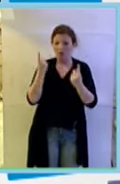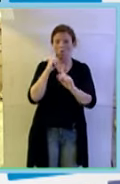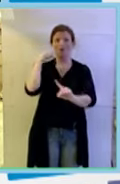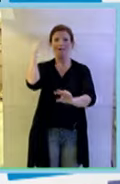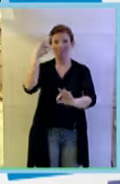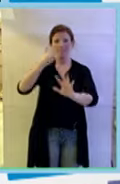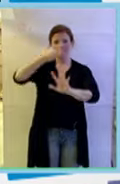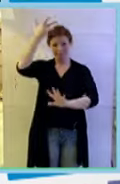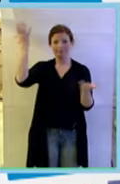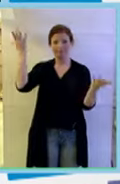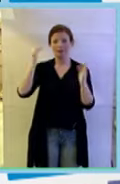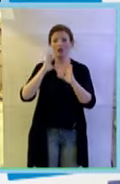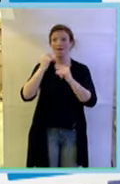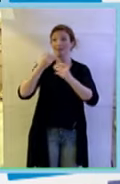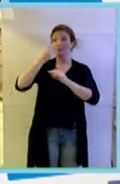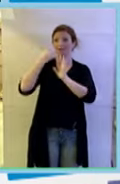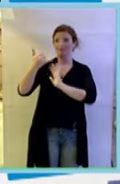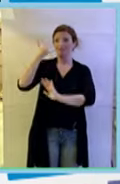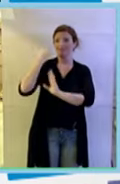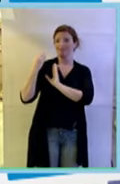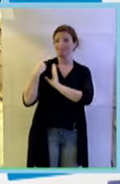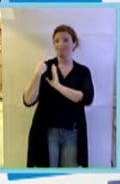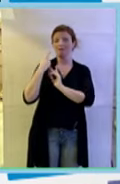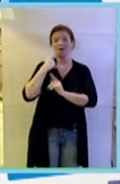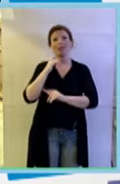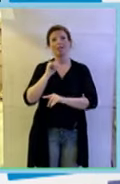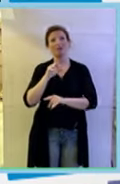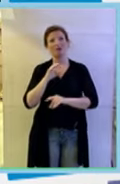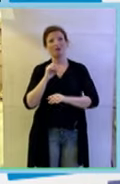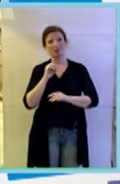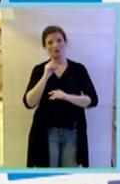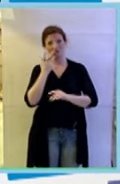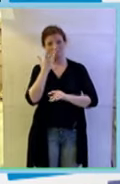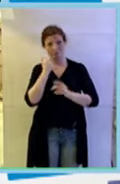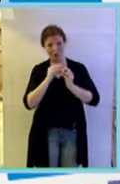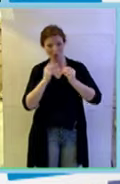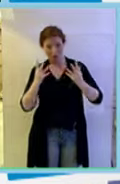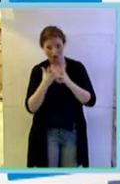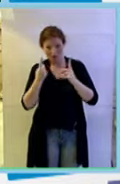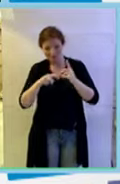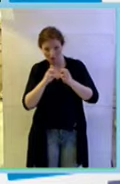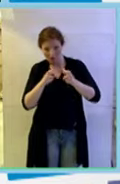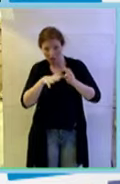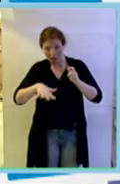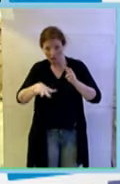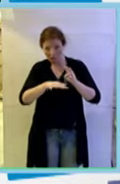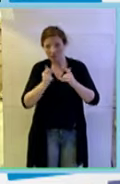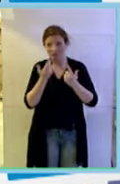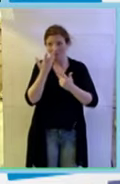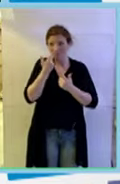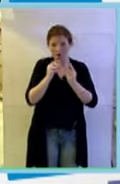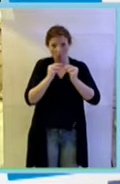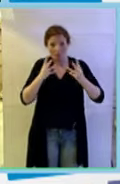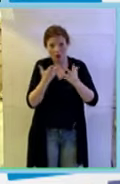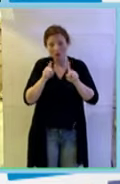migliori mi viene chiesto Ilaria ti va di fare qualcosa per questo paese ti va di fare qualcosa